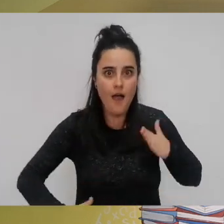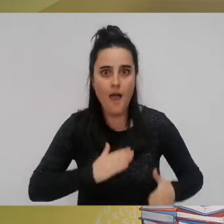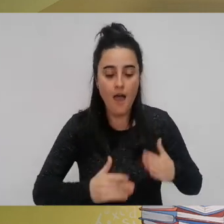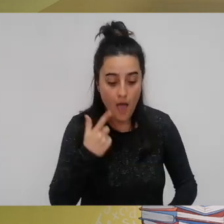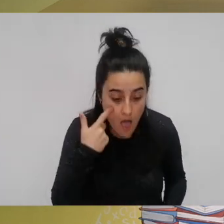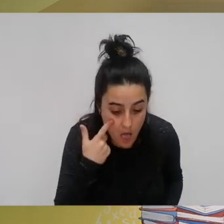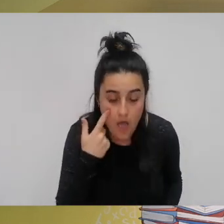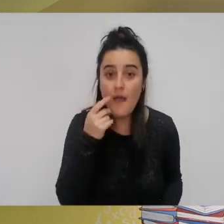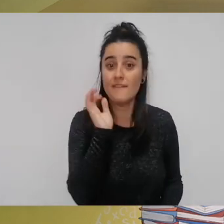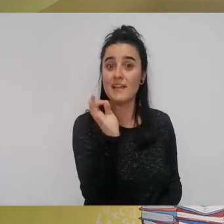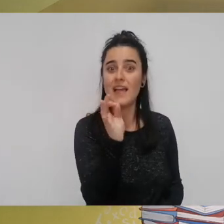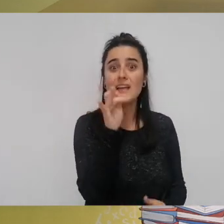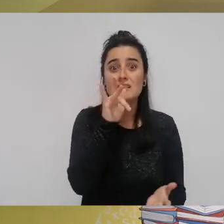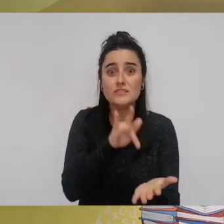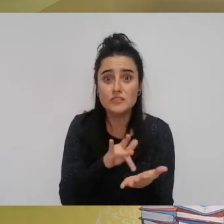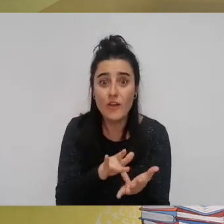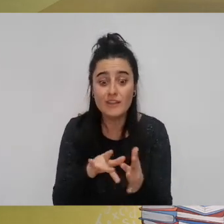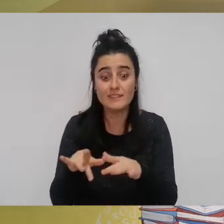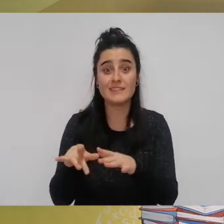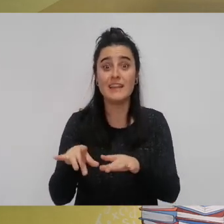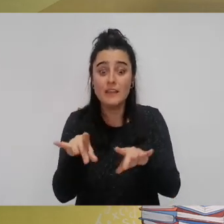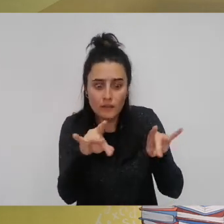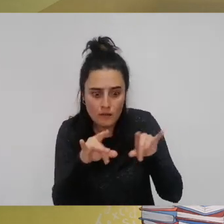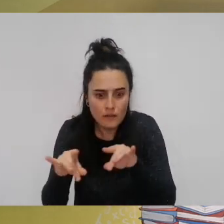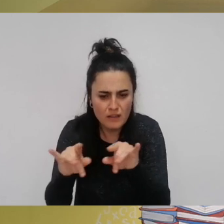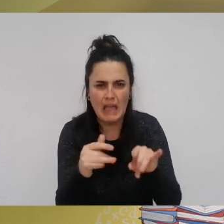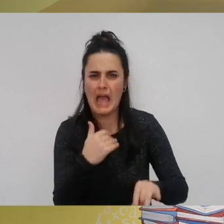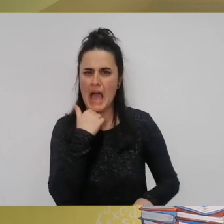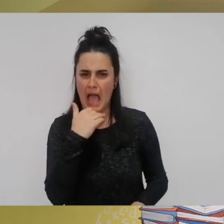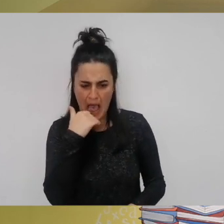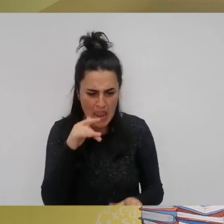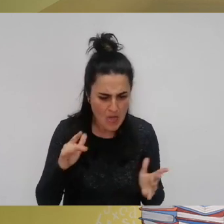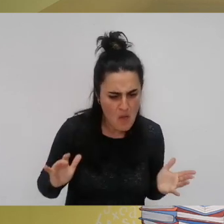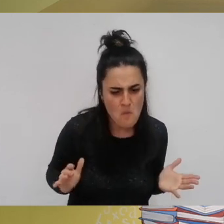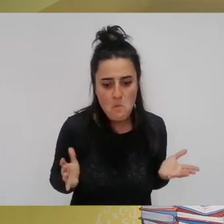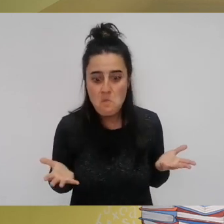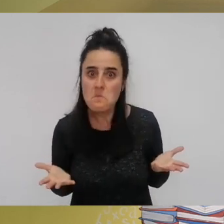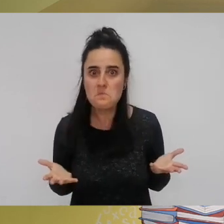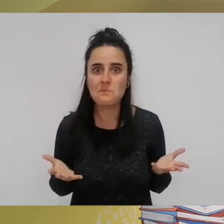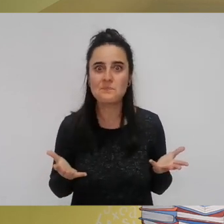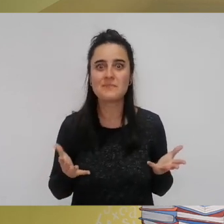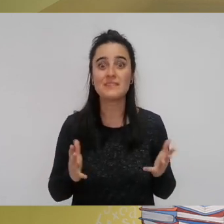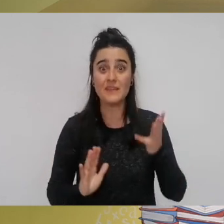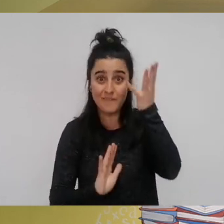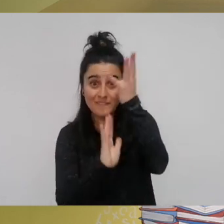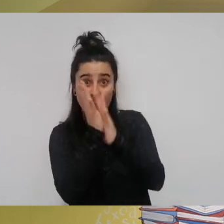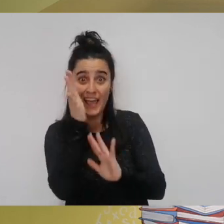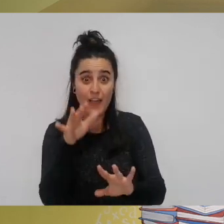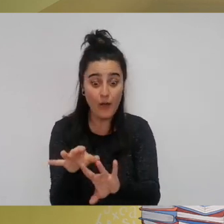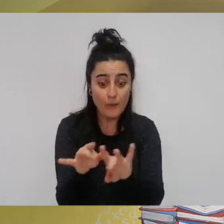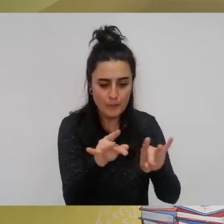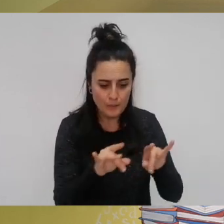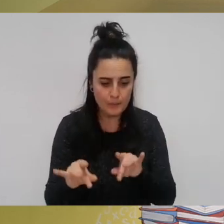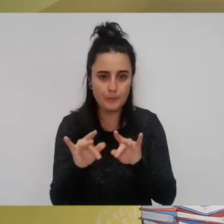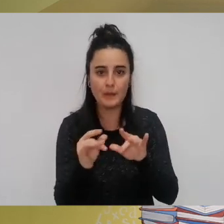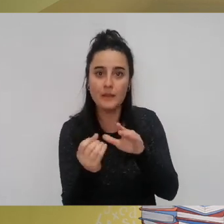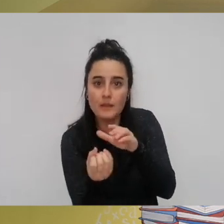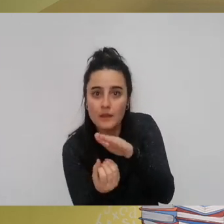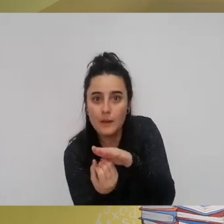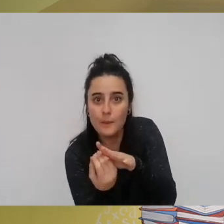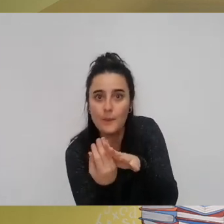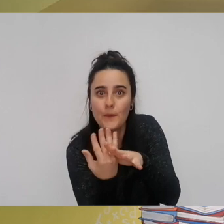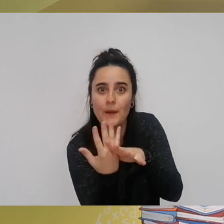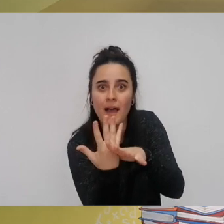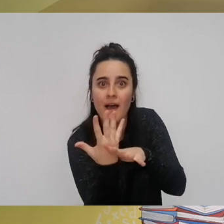egia zan antxe zio zer gertatzen ari zen suaren errautxetatikan landare bat